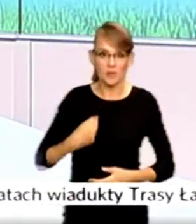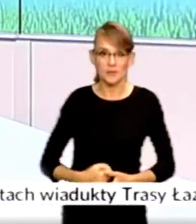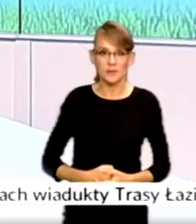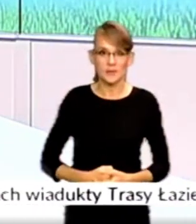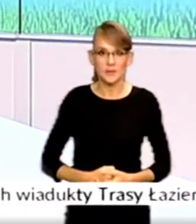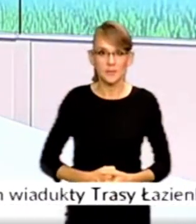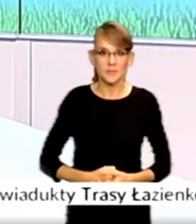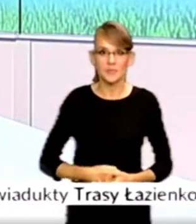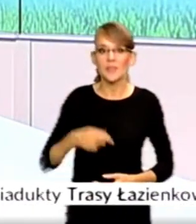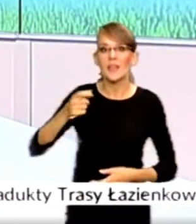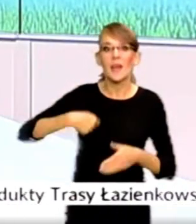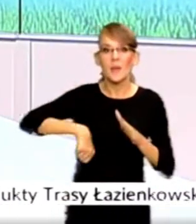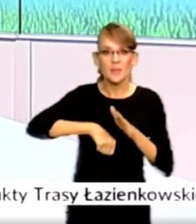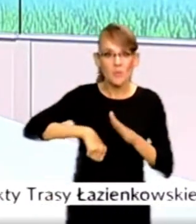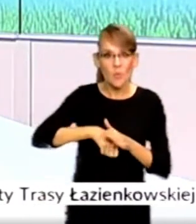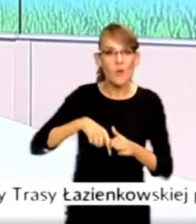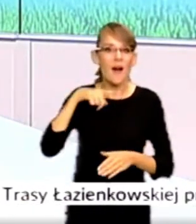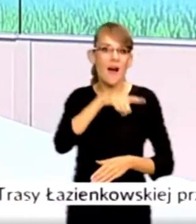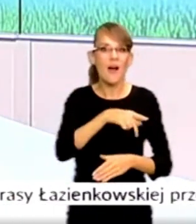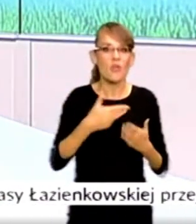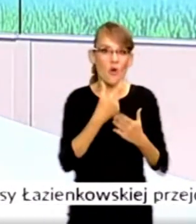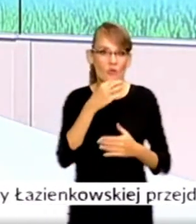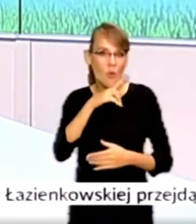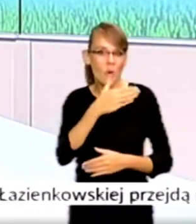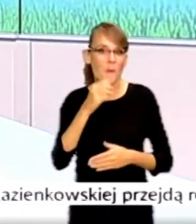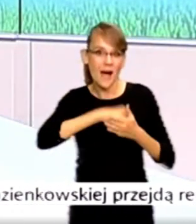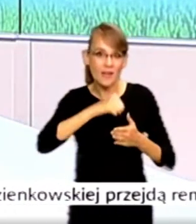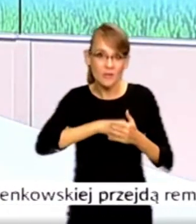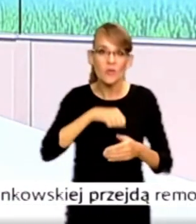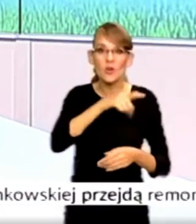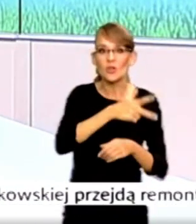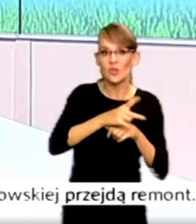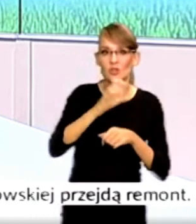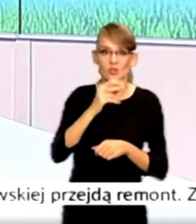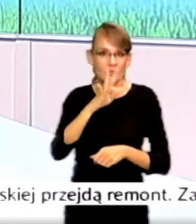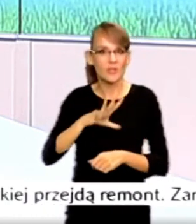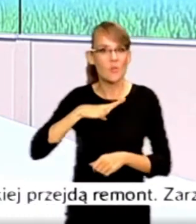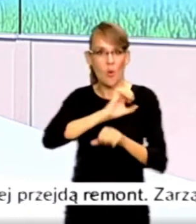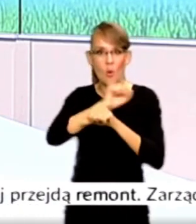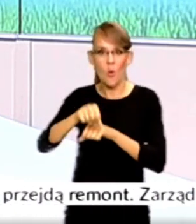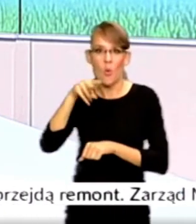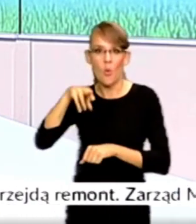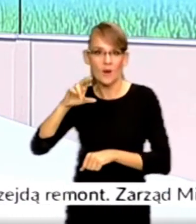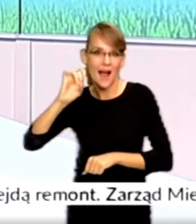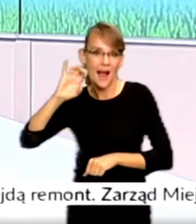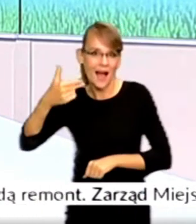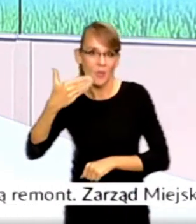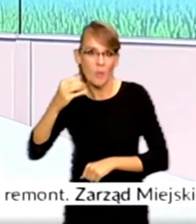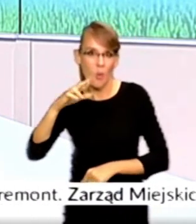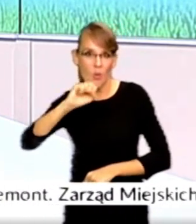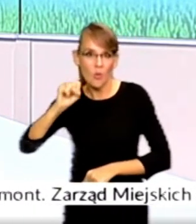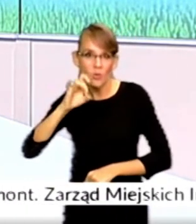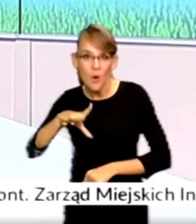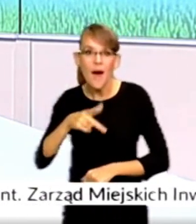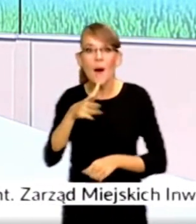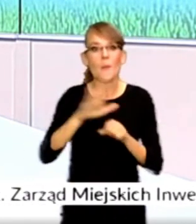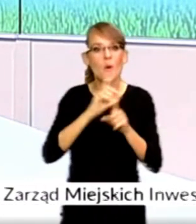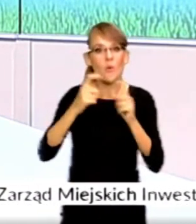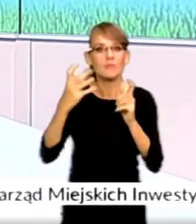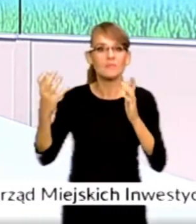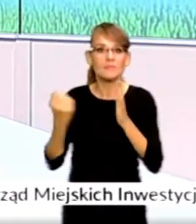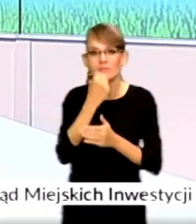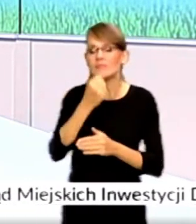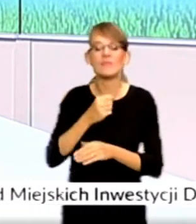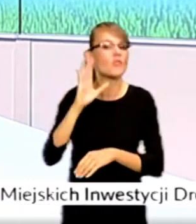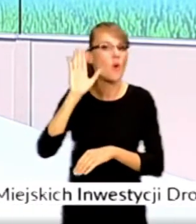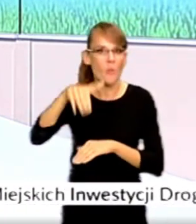Piłkarski Dreszczowiec w Nowym Dworze Mazowieckim. Trzecioligowy Świt pokonał Huragana Morąg, ale komplet punktów zapewnił sobie dopiero